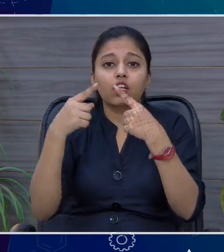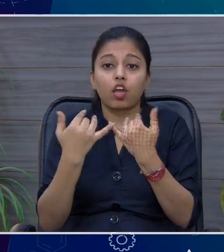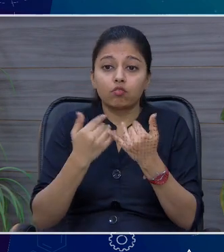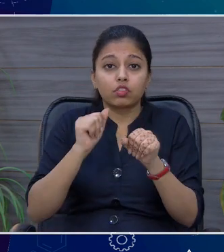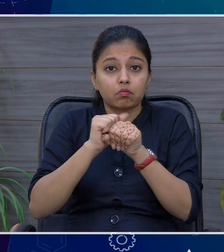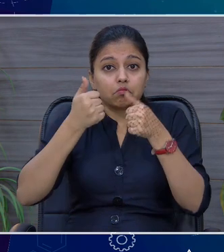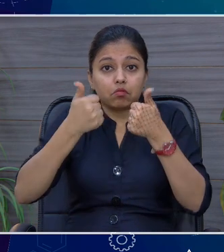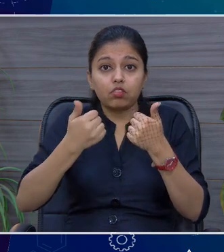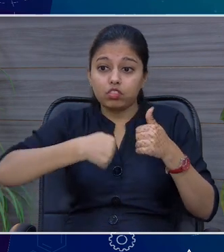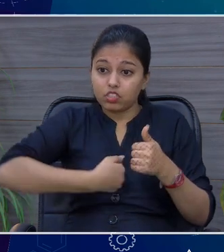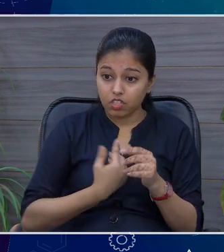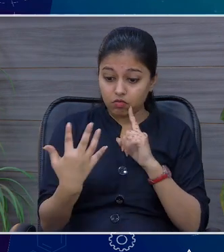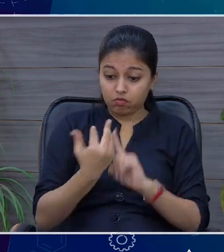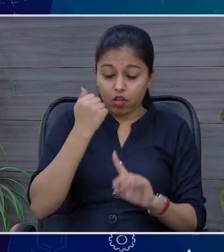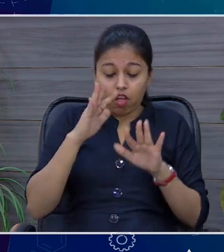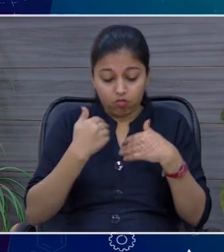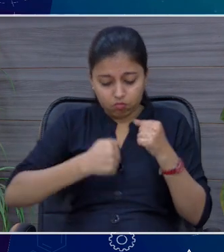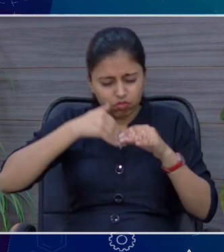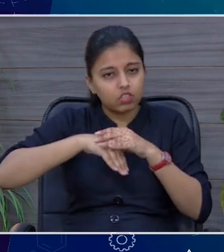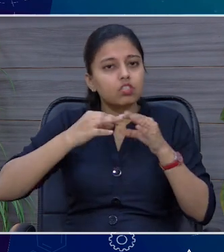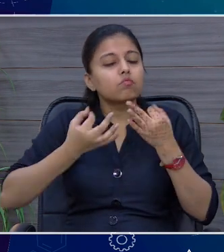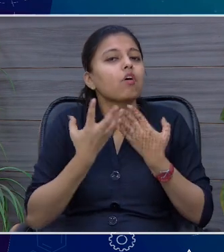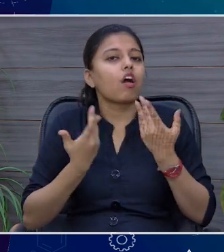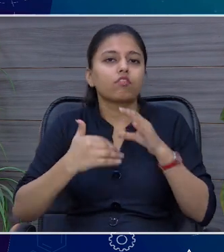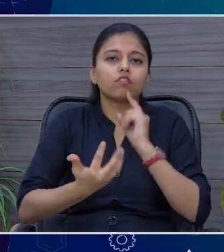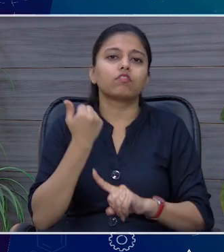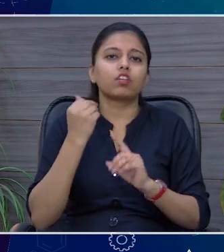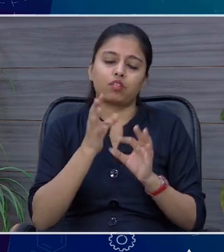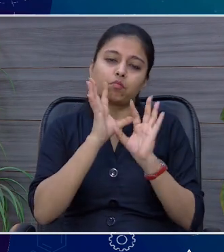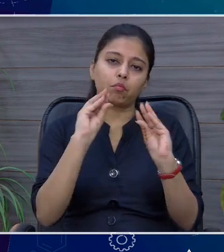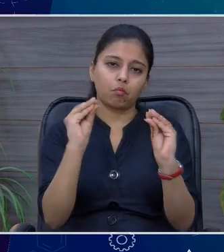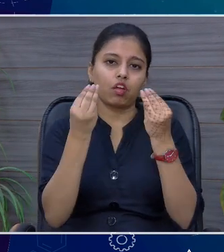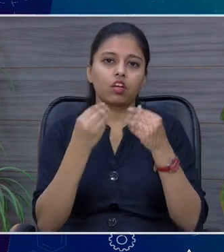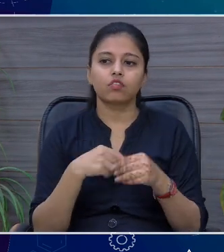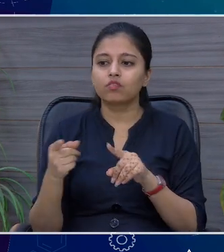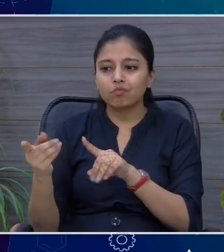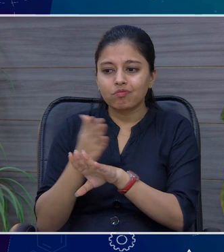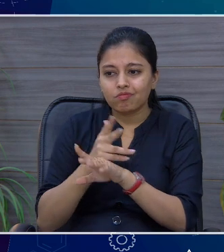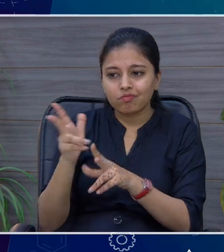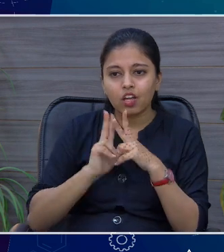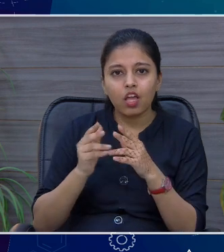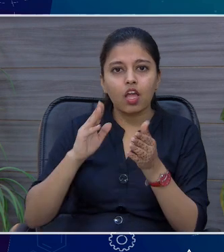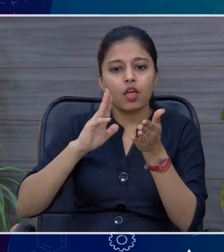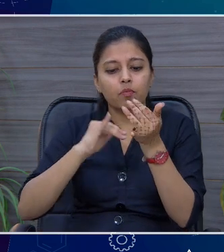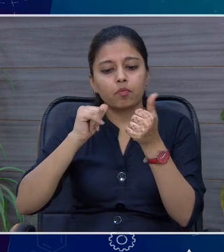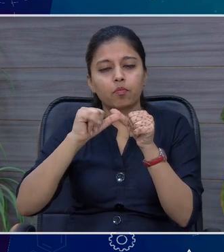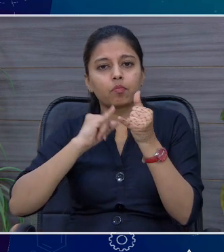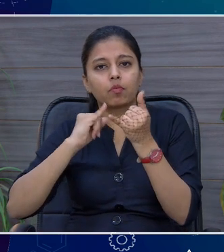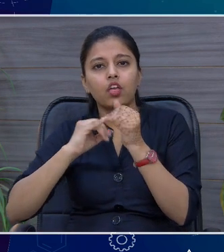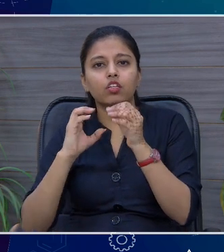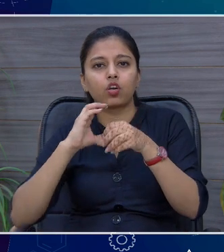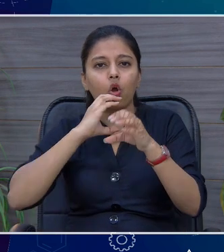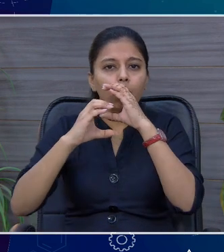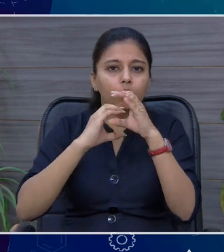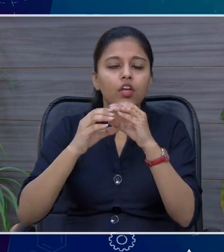strength को पहचान लेना ही मुझे लग रहा है सबसे अच्छी बात होती है और आपने जैसा कहा mass communication आपने किया और mass communication की field